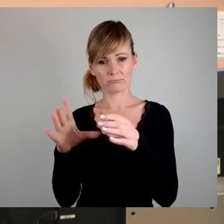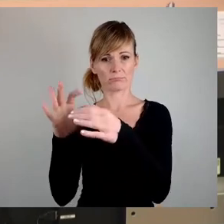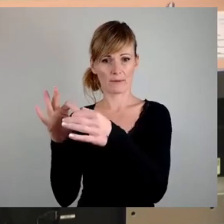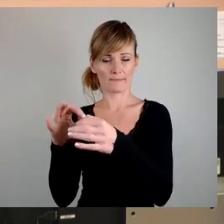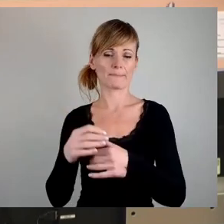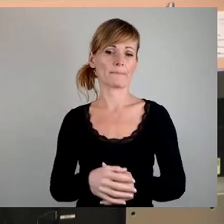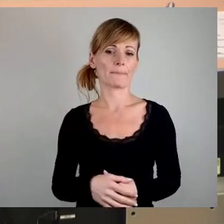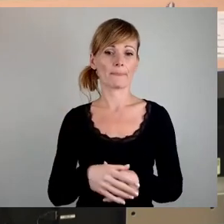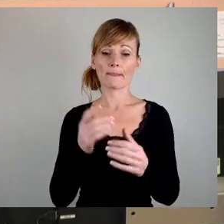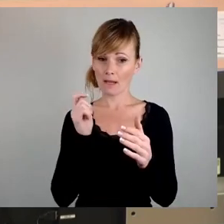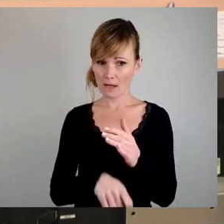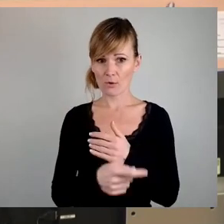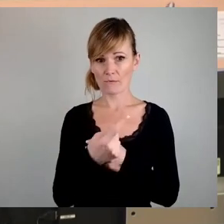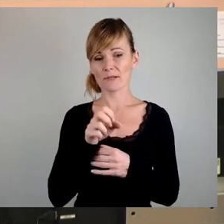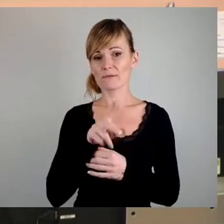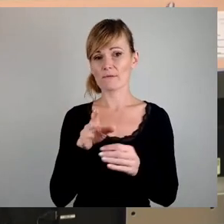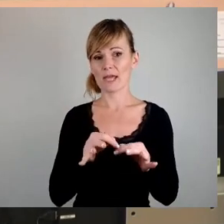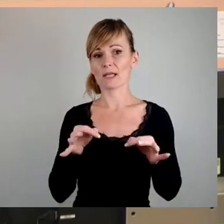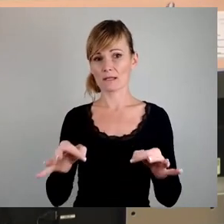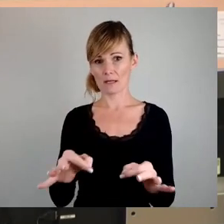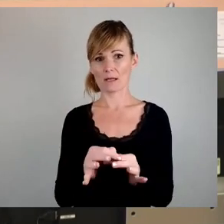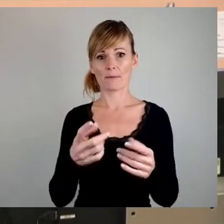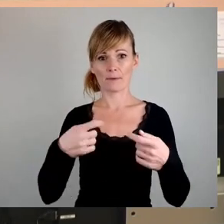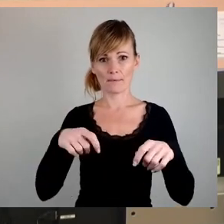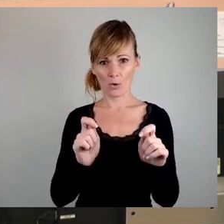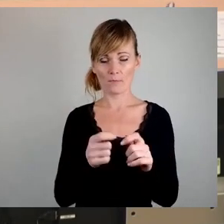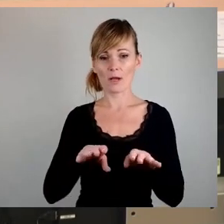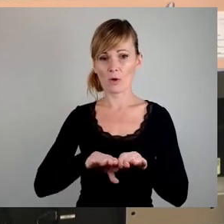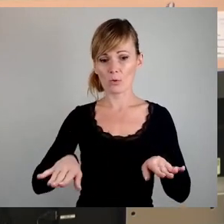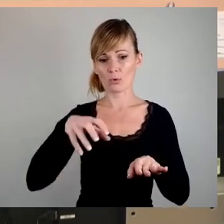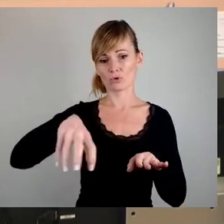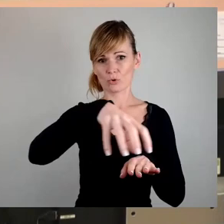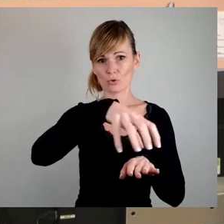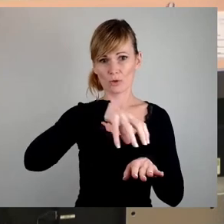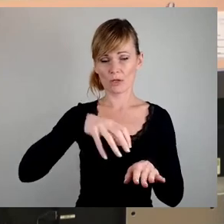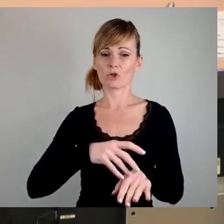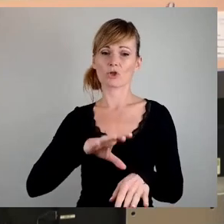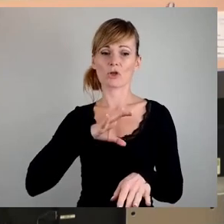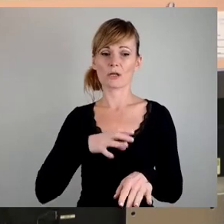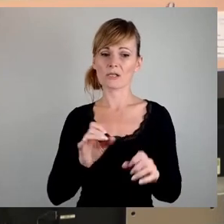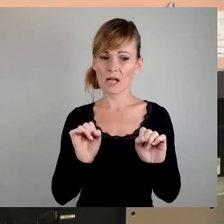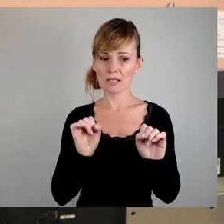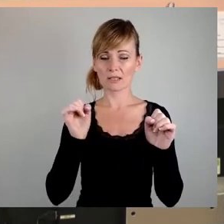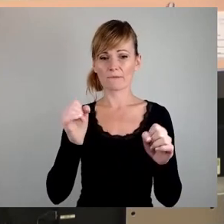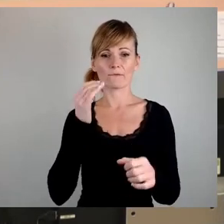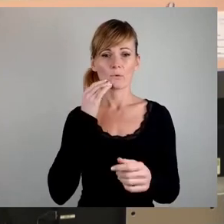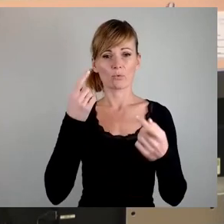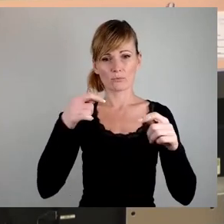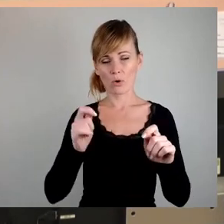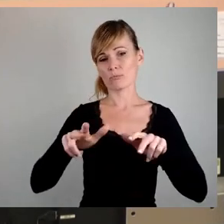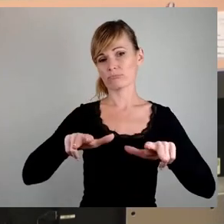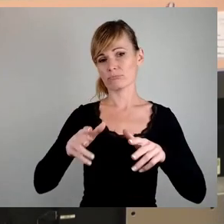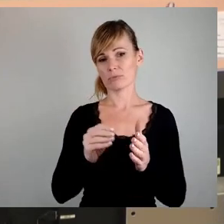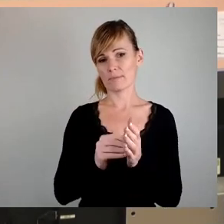von ca. 12 Hektar bebaubarer Grundstücke die Chance, endlich wieder aktiv am Wohnungsmarkt zu agieren. So könnten